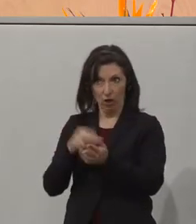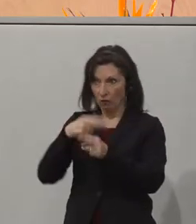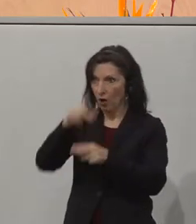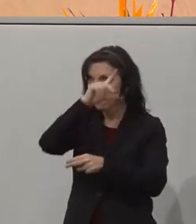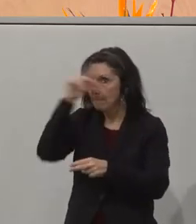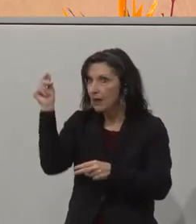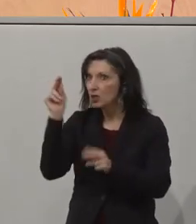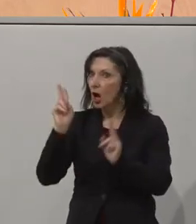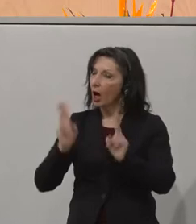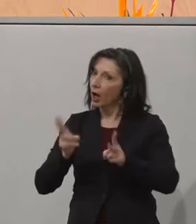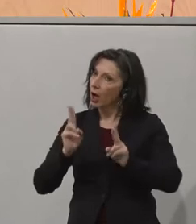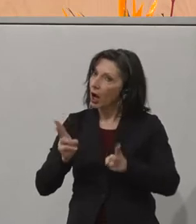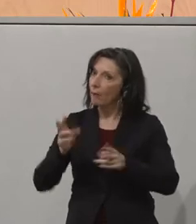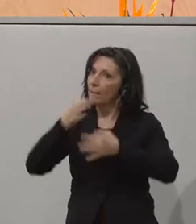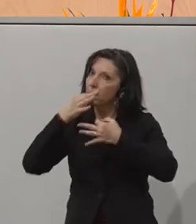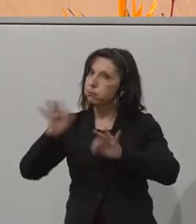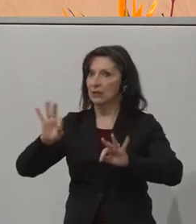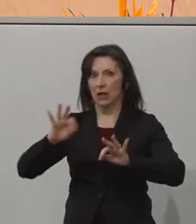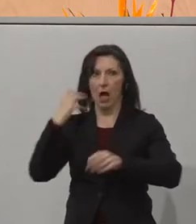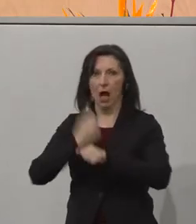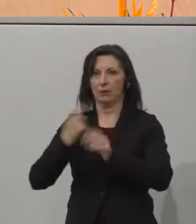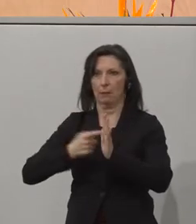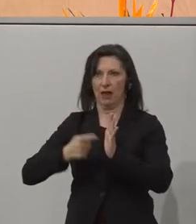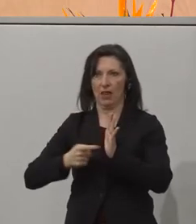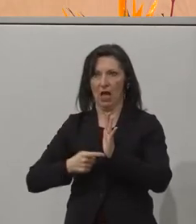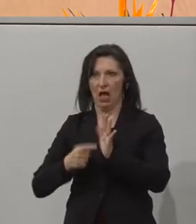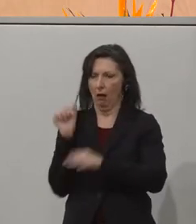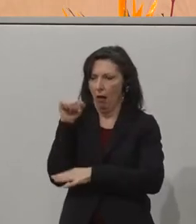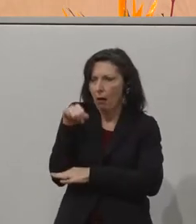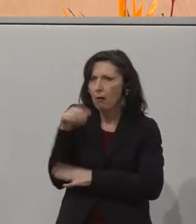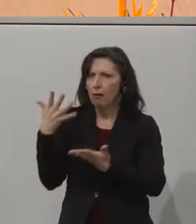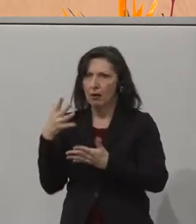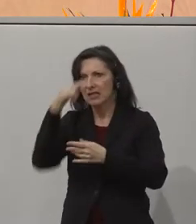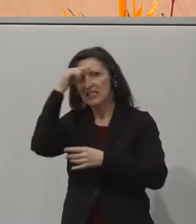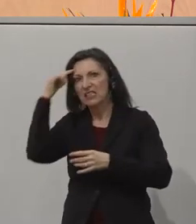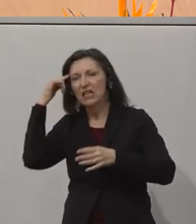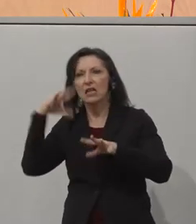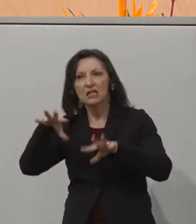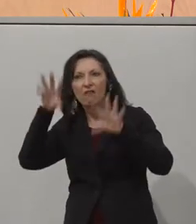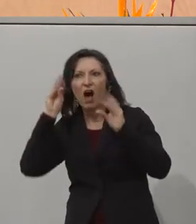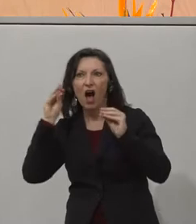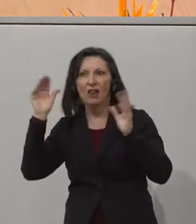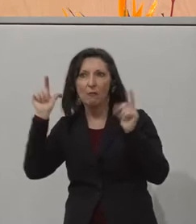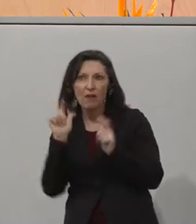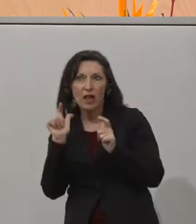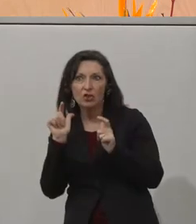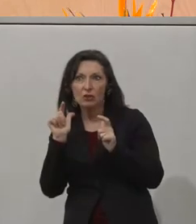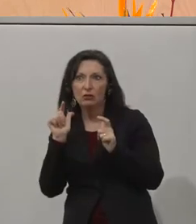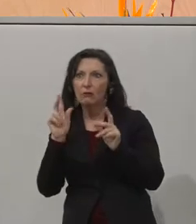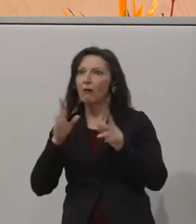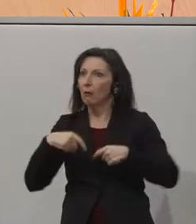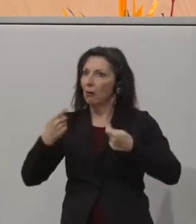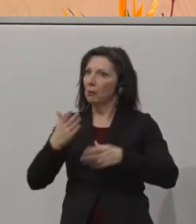ungünstige Haltungen und Belastungen wegfallen, weil sich eingeschränkte Sinneswahrnehmungen durch Hilfsmittel zum Teil ausgleichen lassen